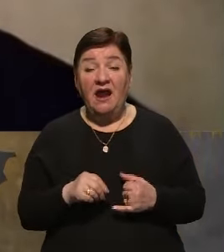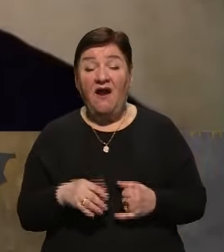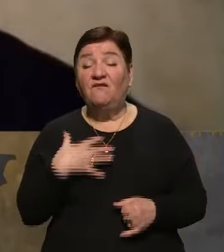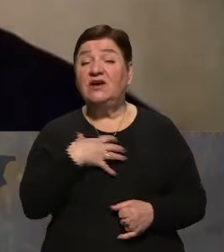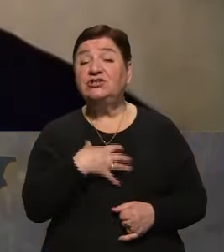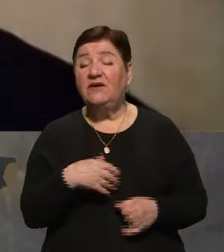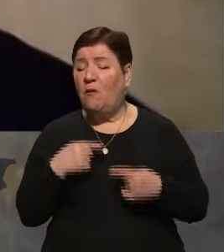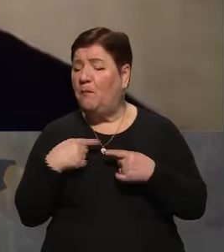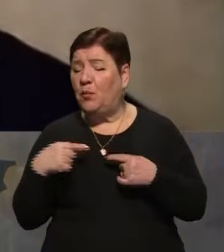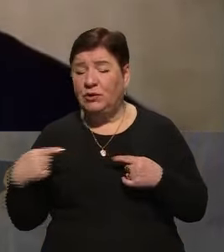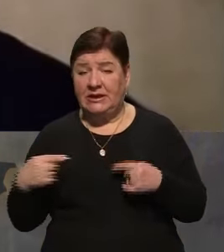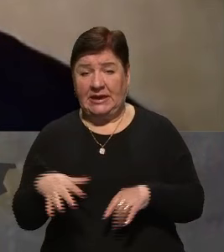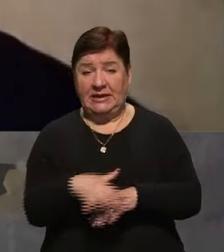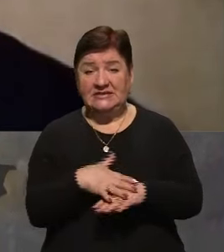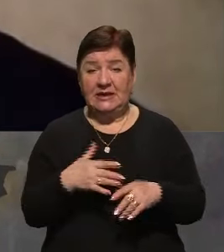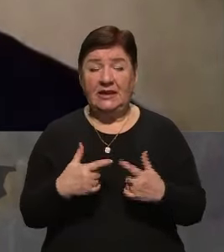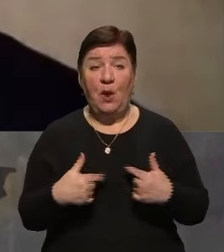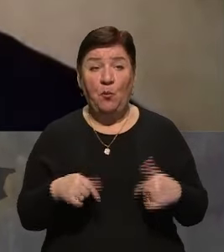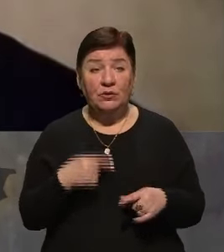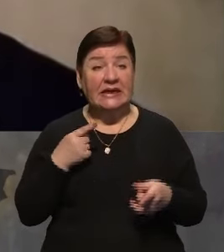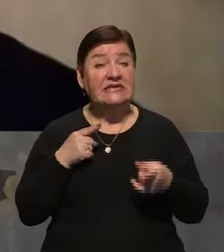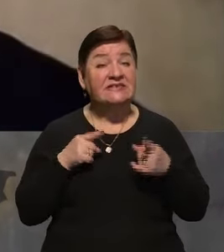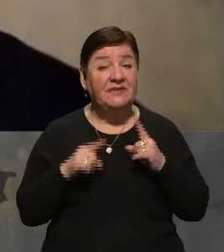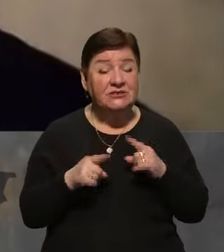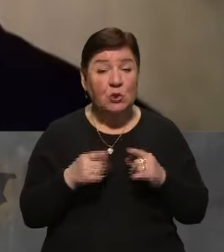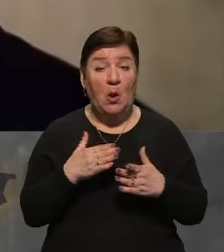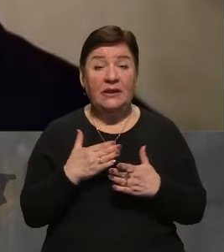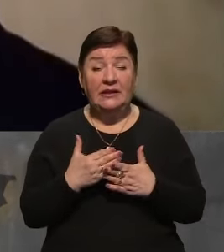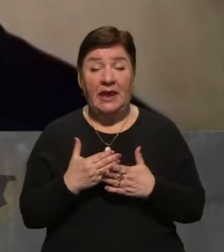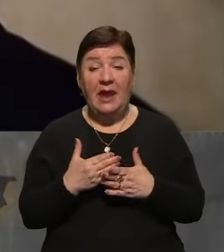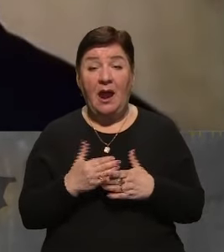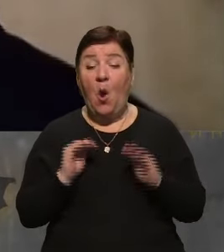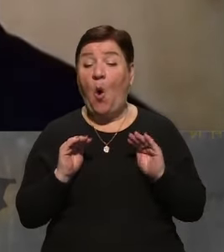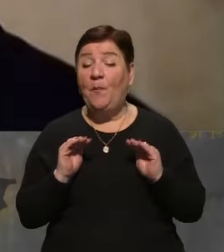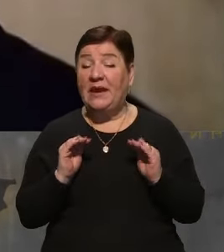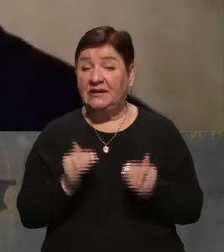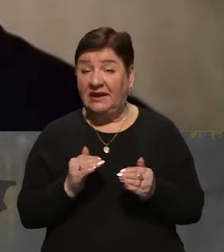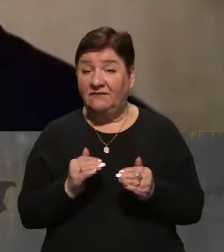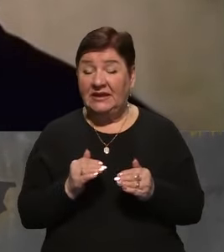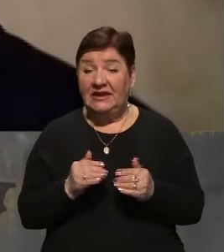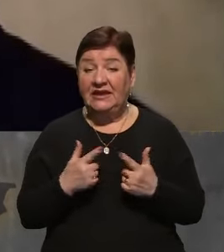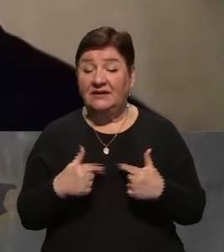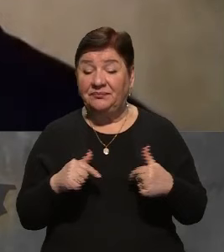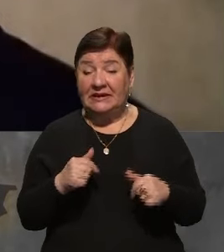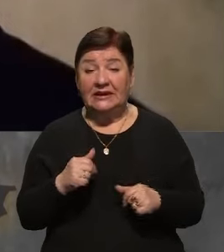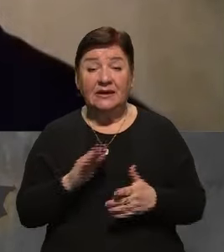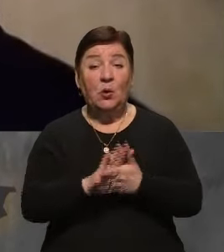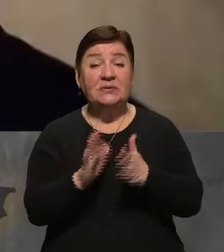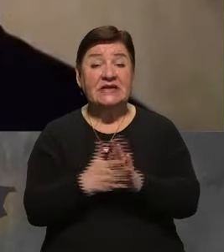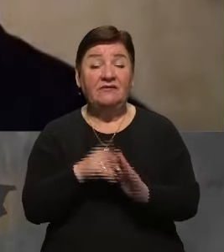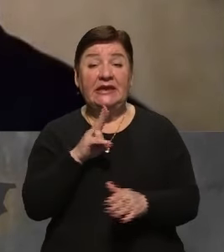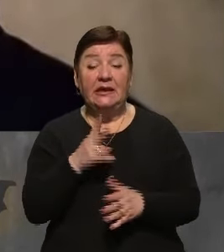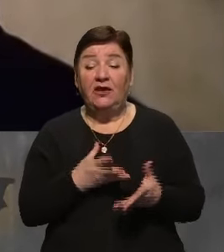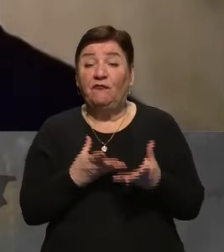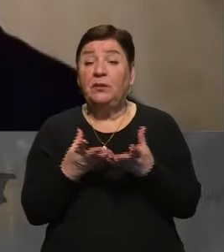населений пункт, бо що, звісно, є певні об'єктивні і суб'єктивні, на жаль, обставини, які іноді